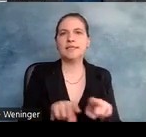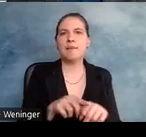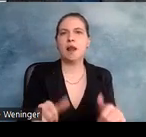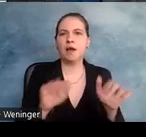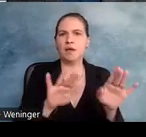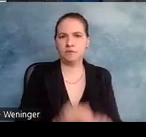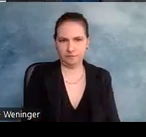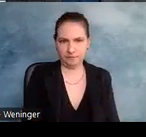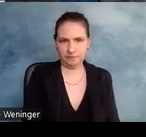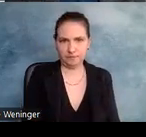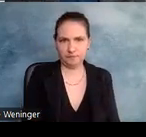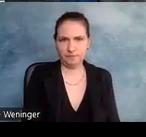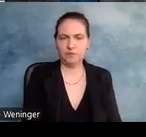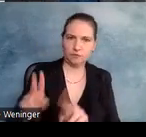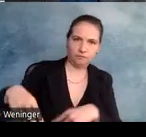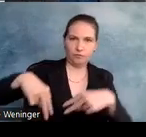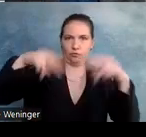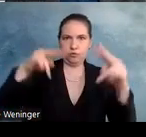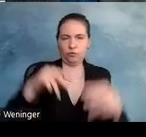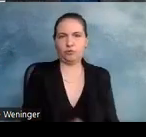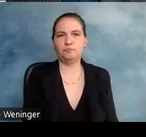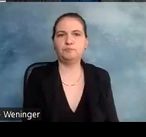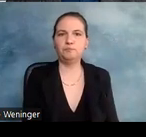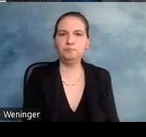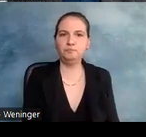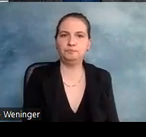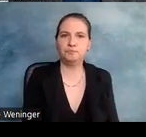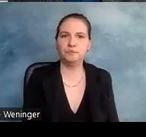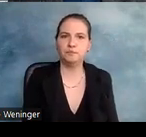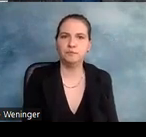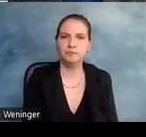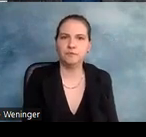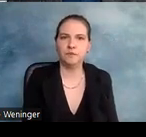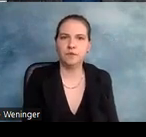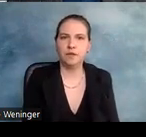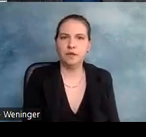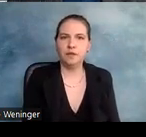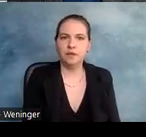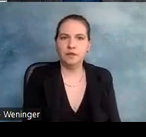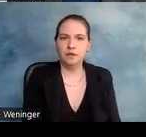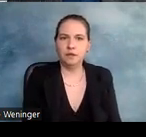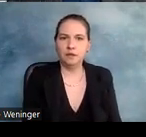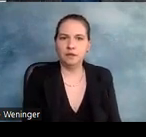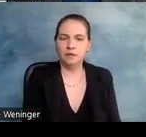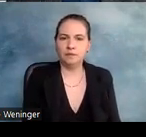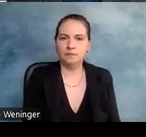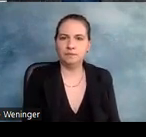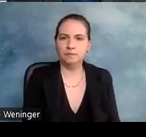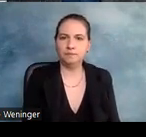So, dann gehe ich wieder zurück zu meinen Folien und gebe mal ein bisschen was hier,